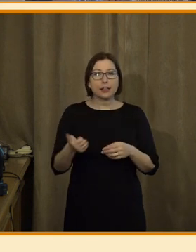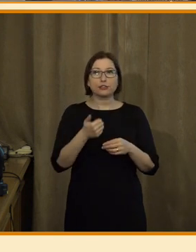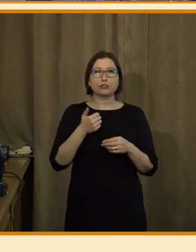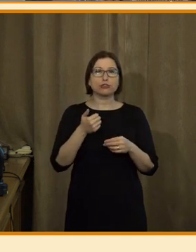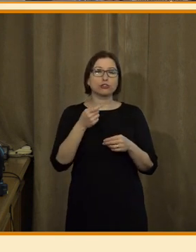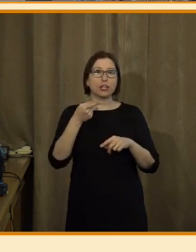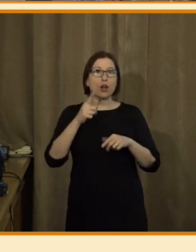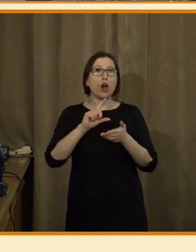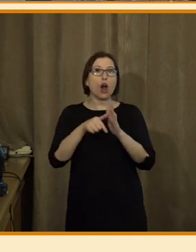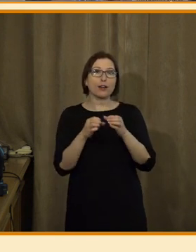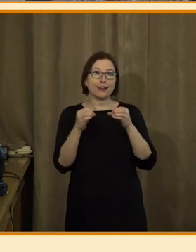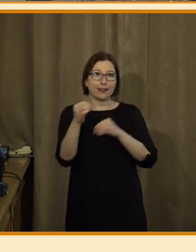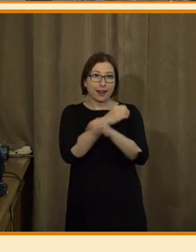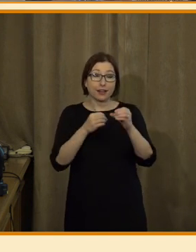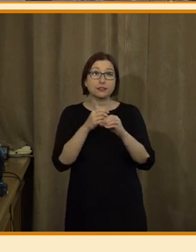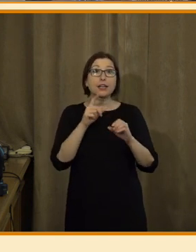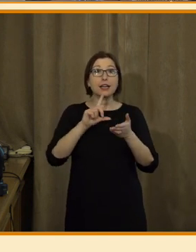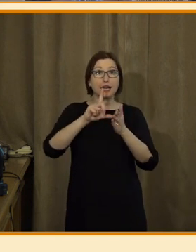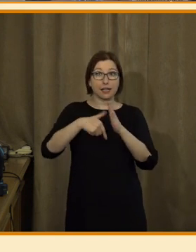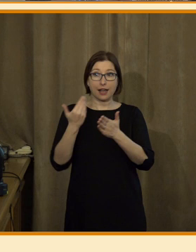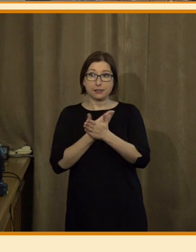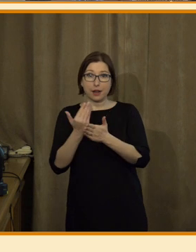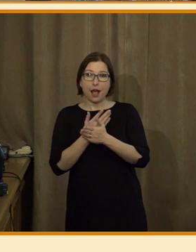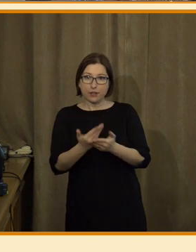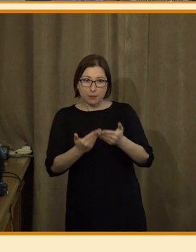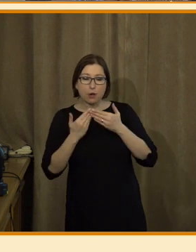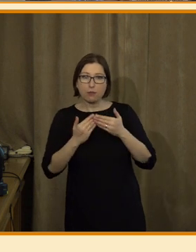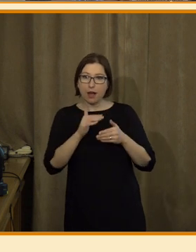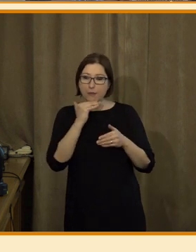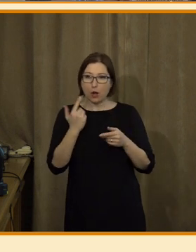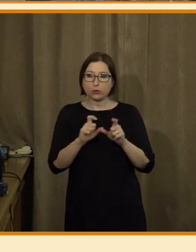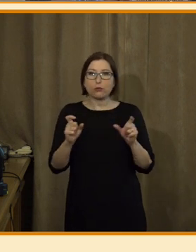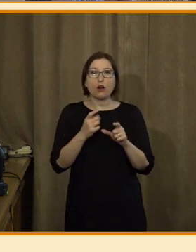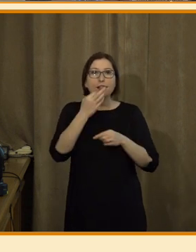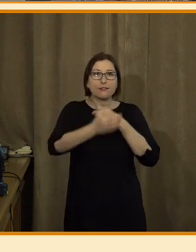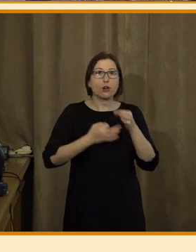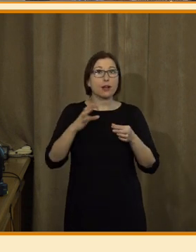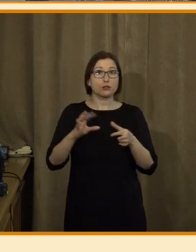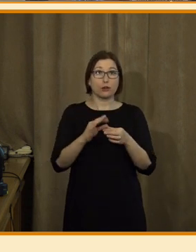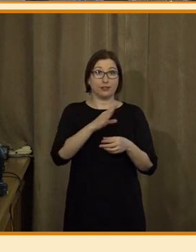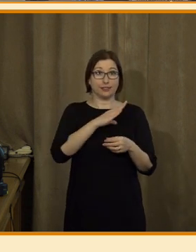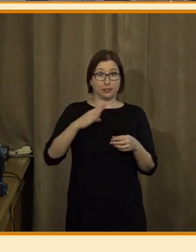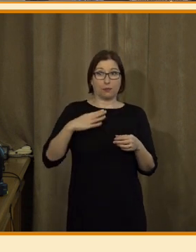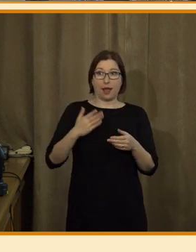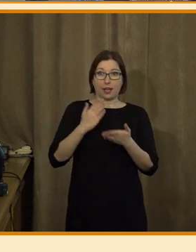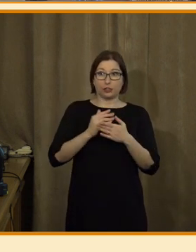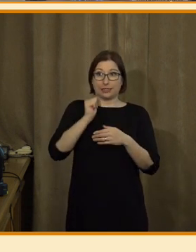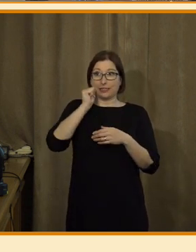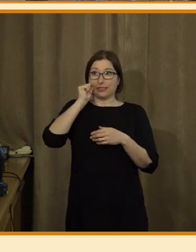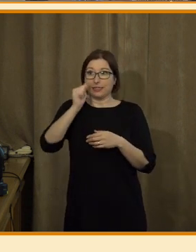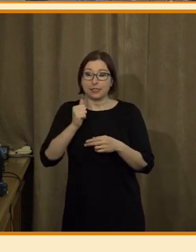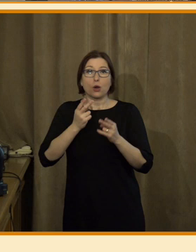přišli až do úrovně okresů a to třeba našim krajským spravodajům pomohlo nesmírně, protože věci, ke kterým se dostali až následující den,